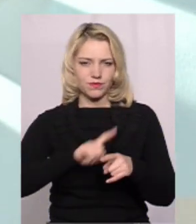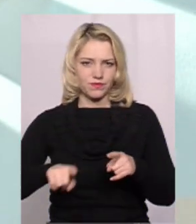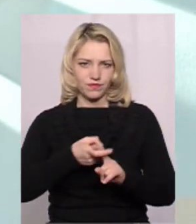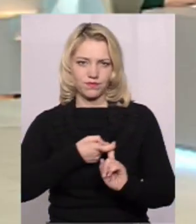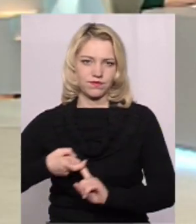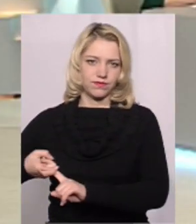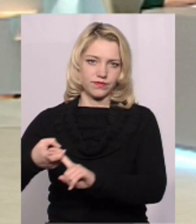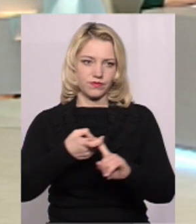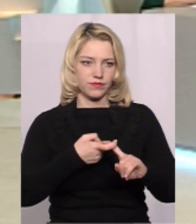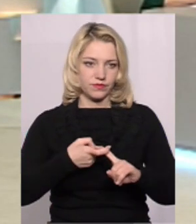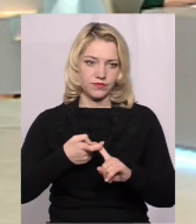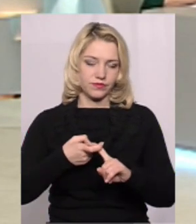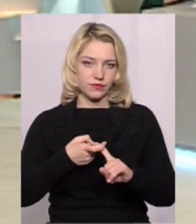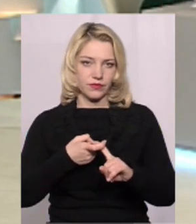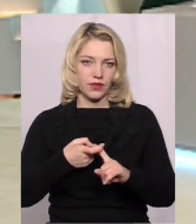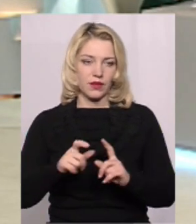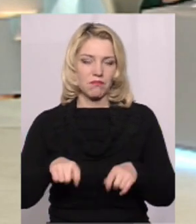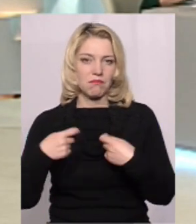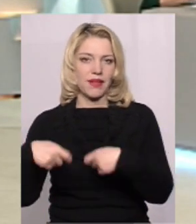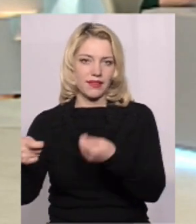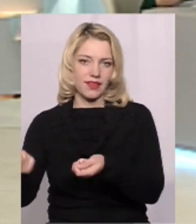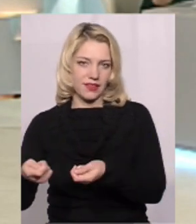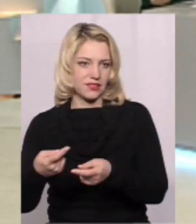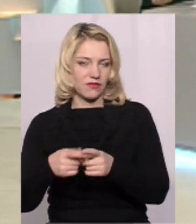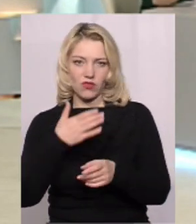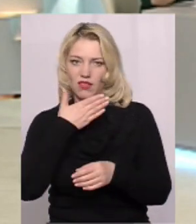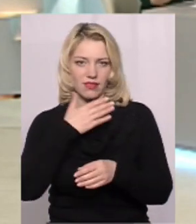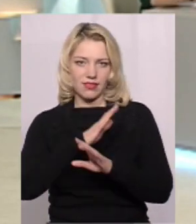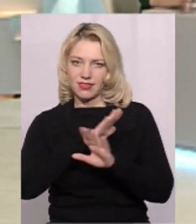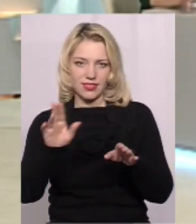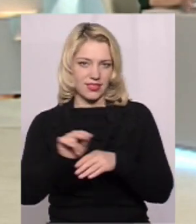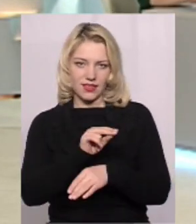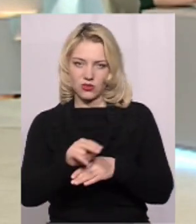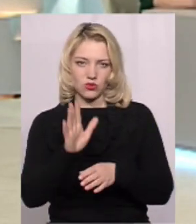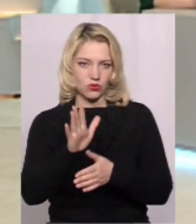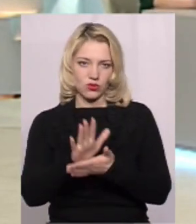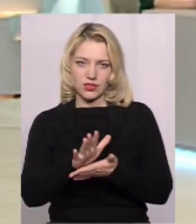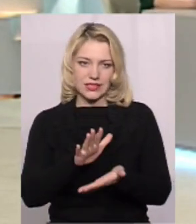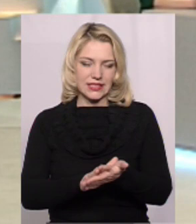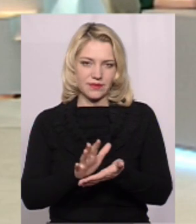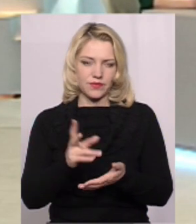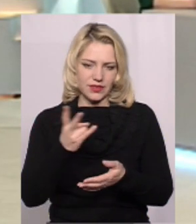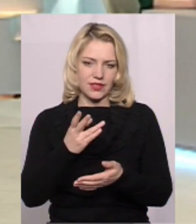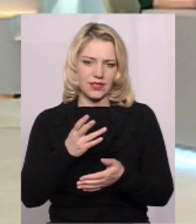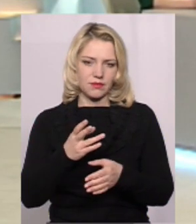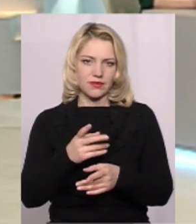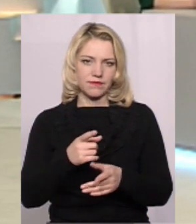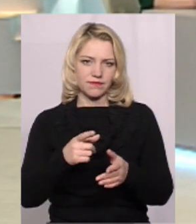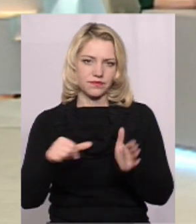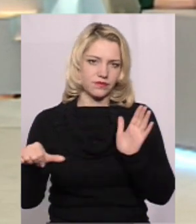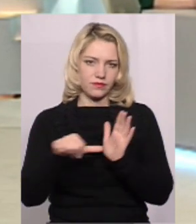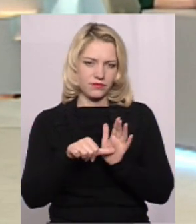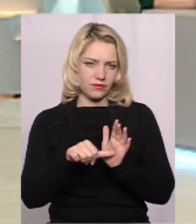Передається і... Тварина не лікується, тварина тільки знищенню піддається Так, хвороба,